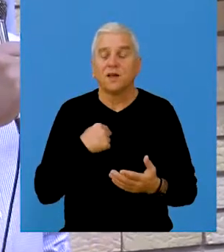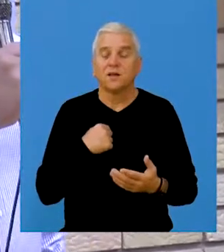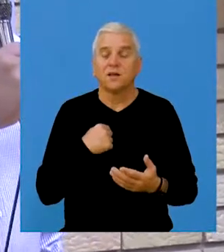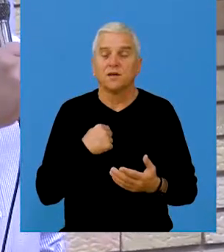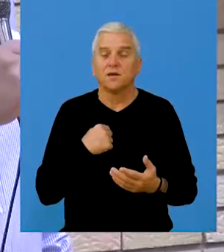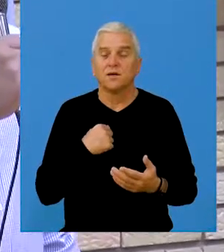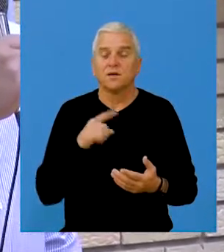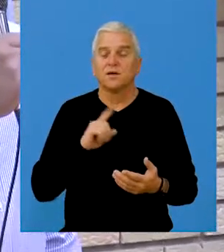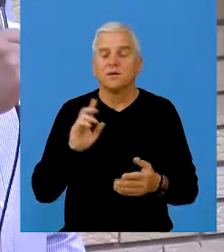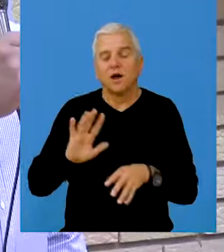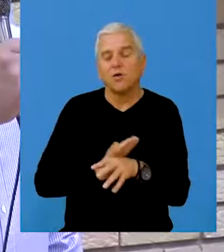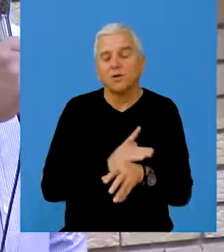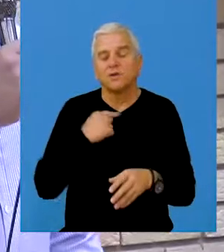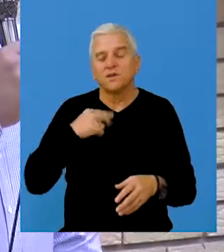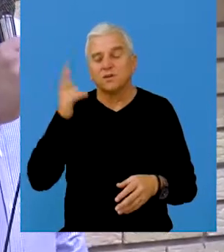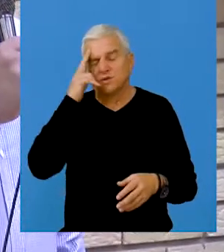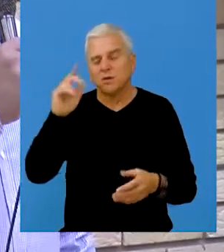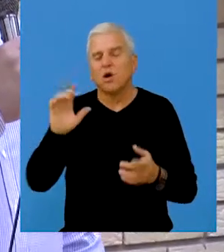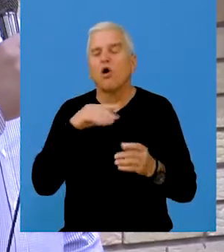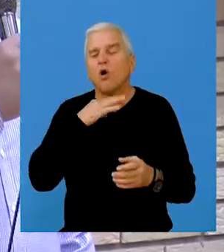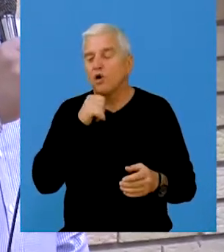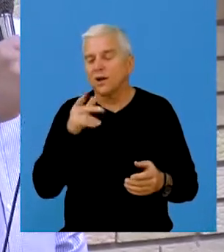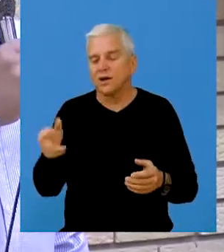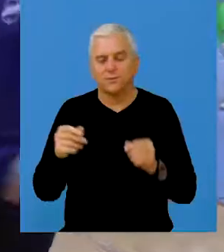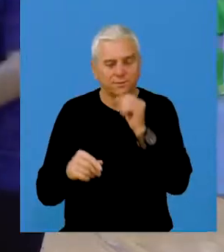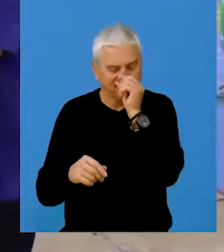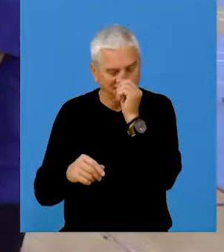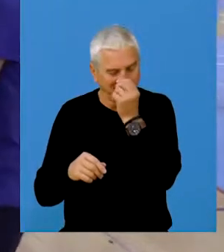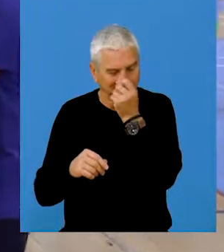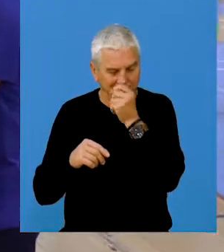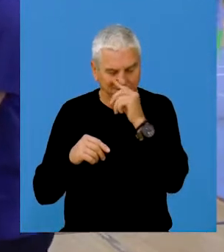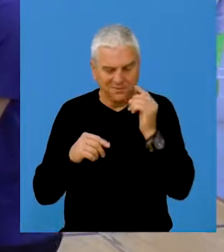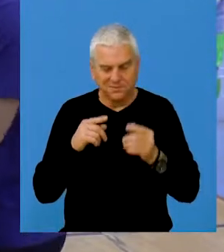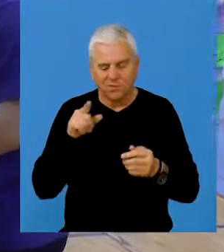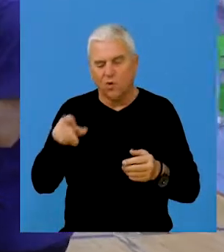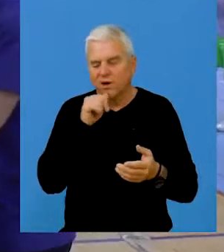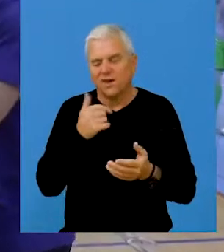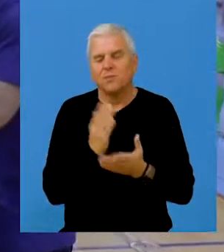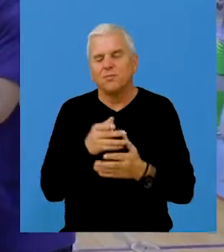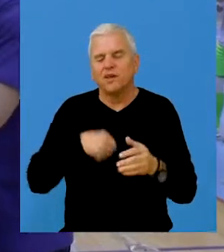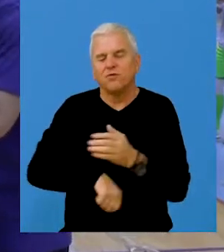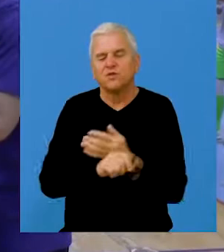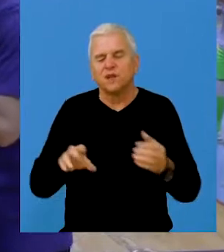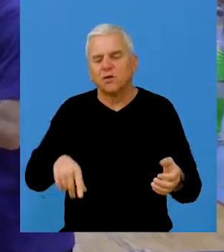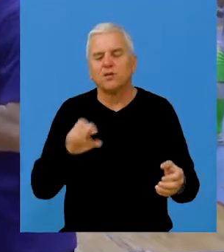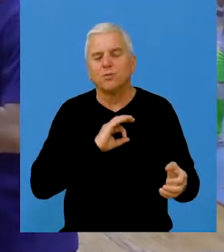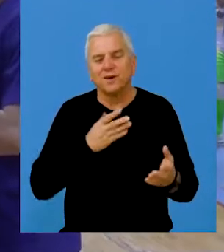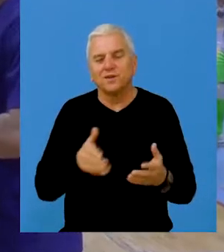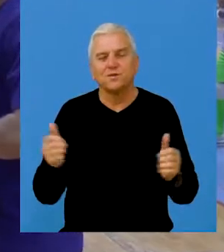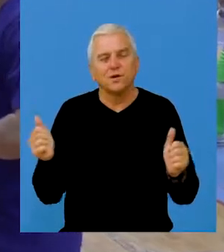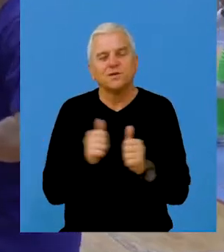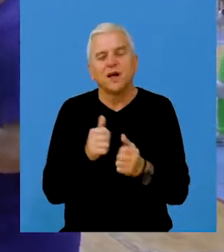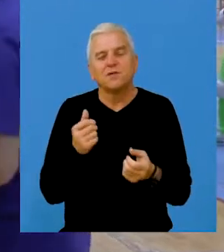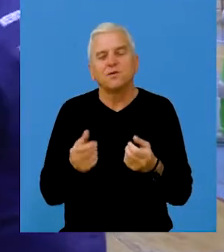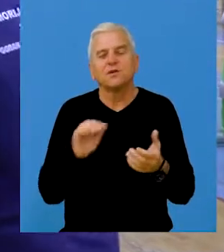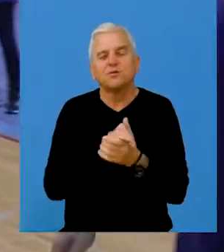Ja, onako malo sam emotivo, ja sam poznao Gorana Stojstavljivica, on je bio futbaler futsala Bečej ovde.